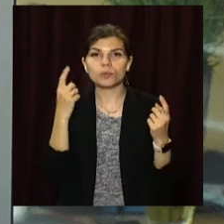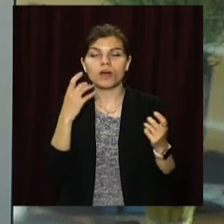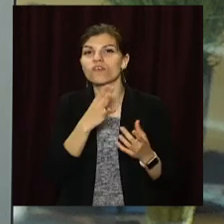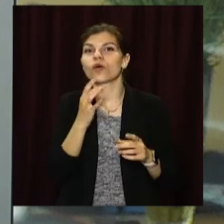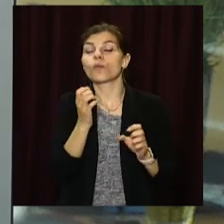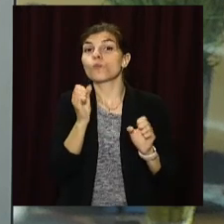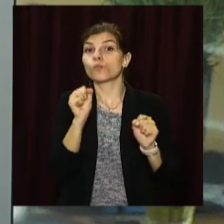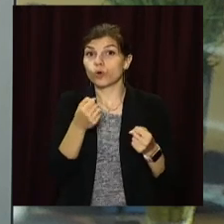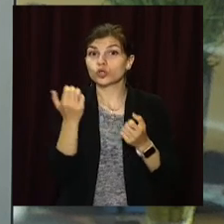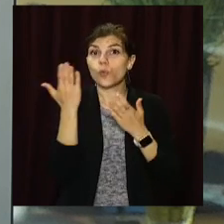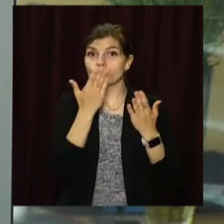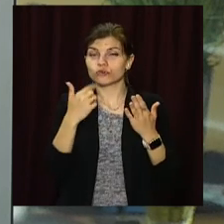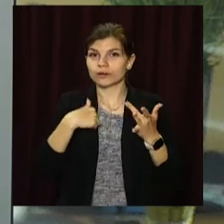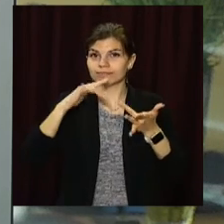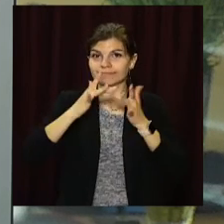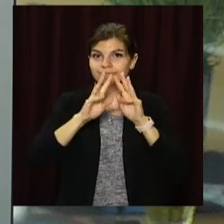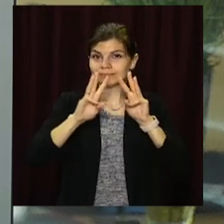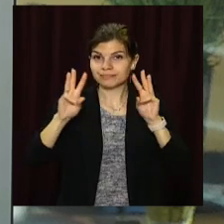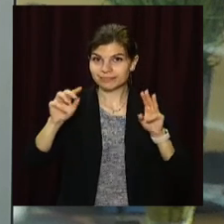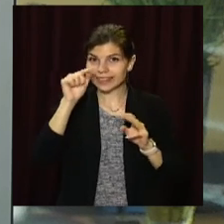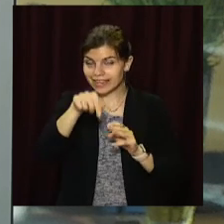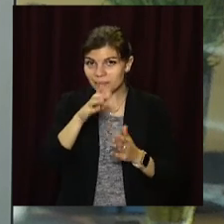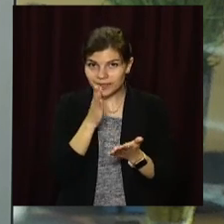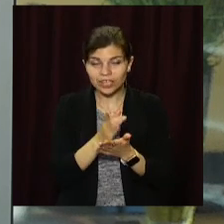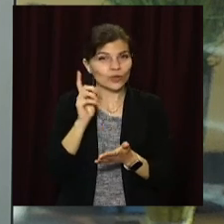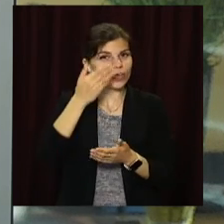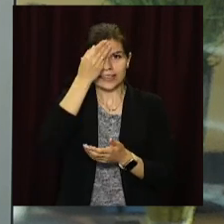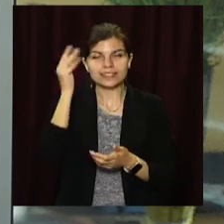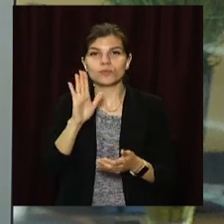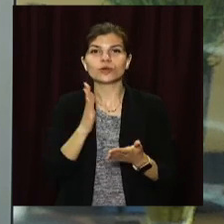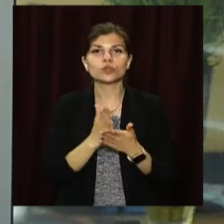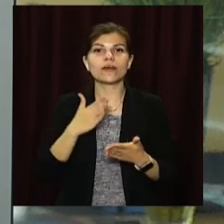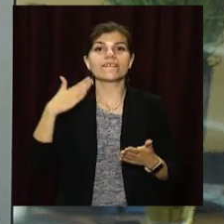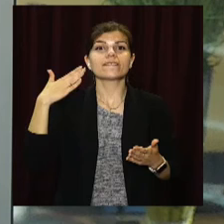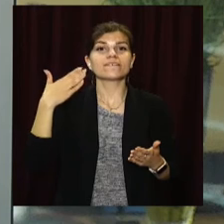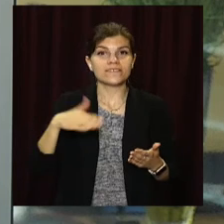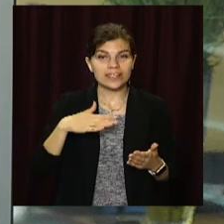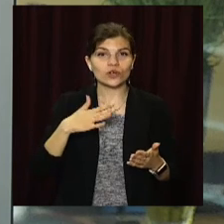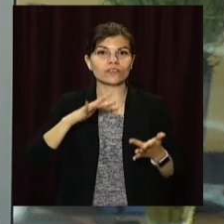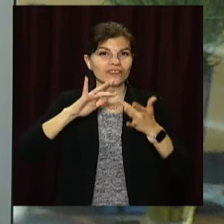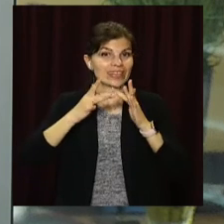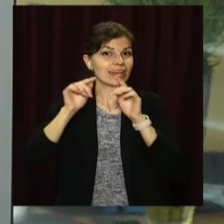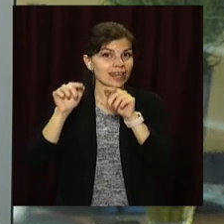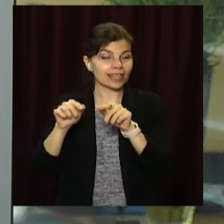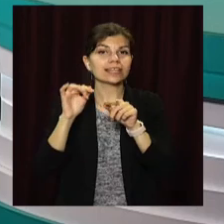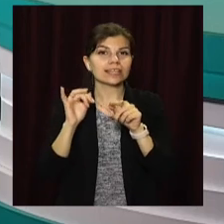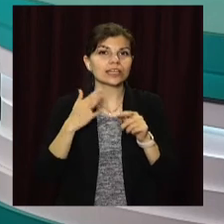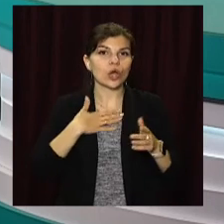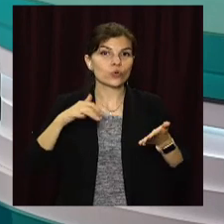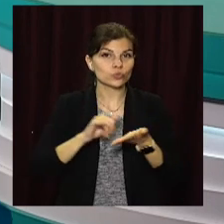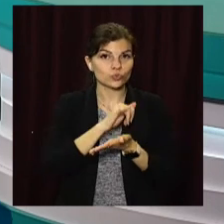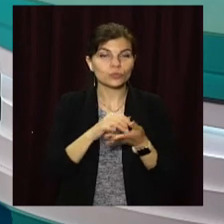зможете прочитати на нашому сайті opentv.media. Також не забувайте про сюжети в соціальних мережах та на нашому ютуб-каналі.